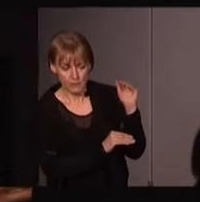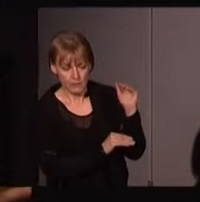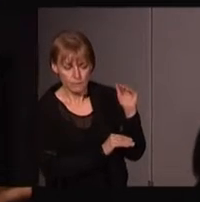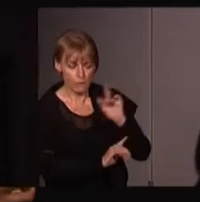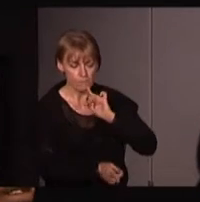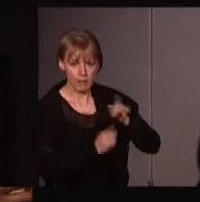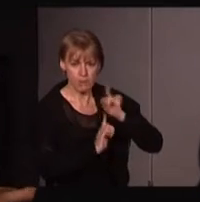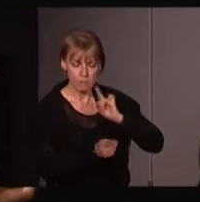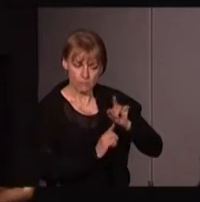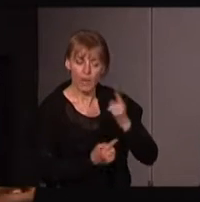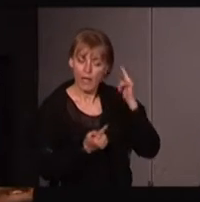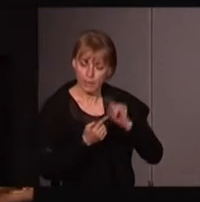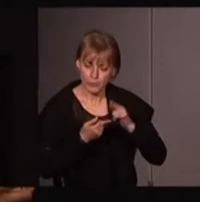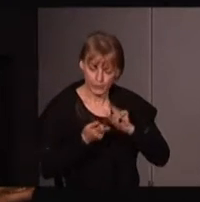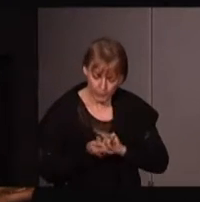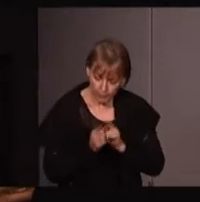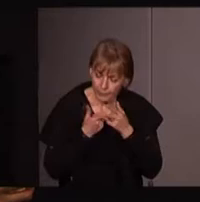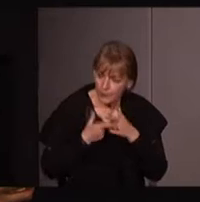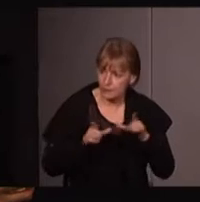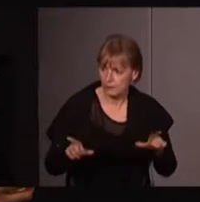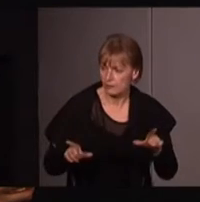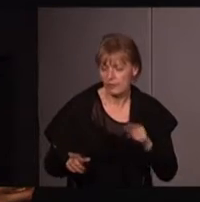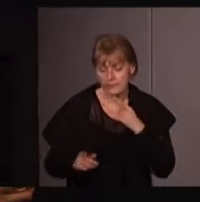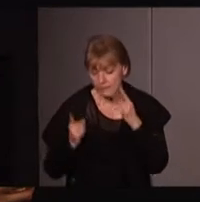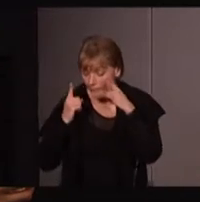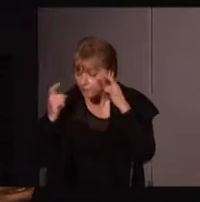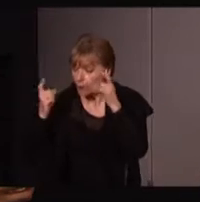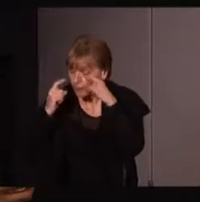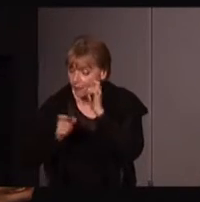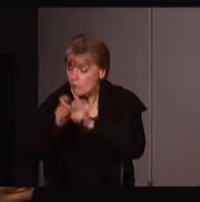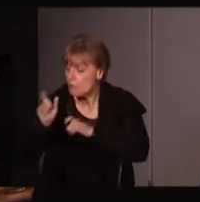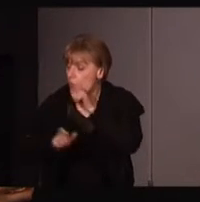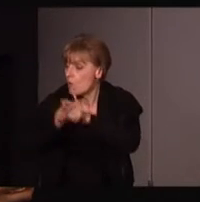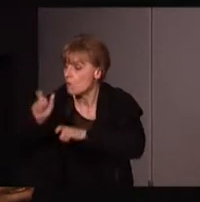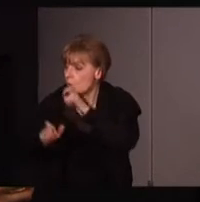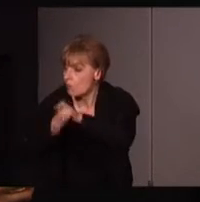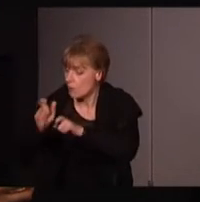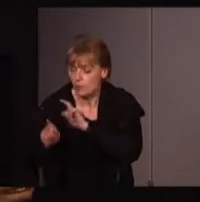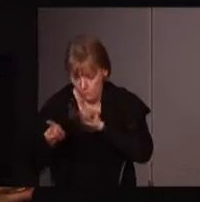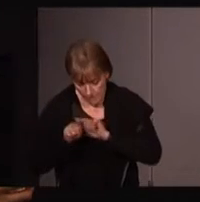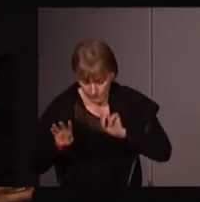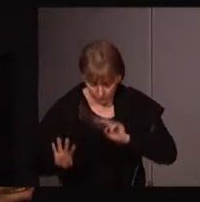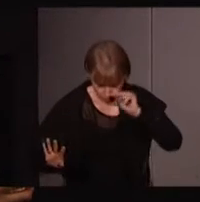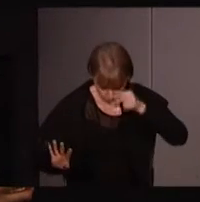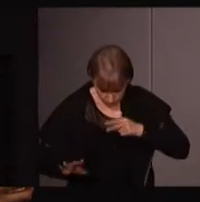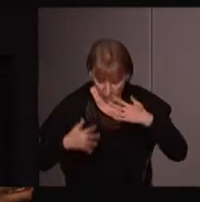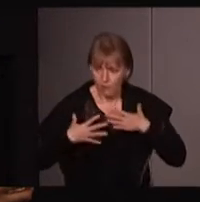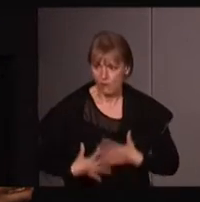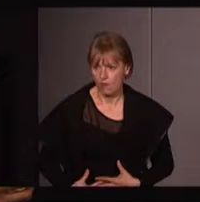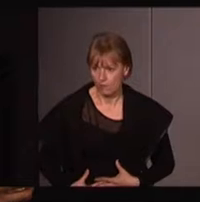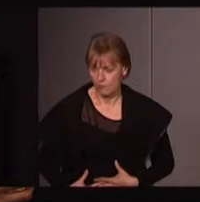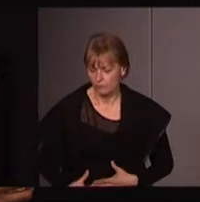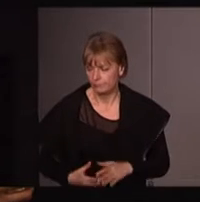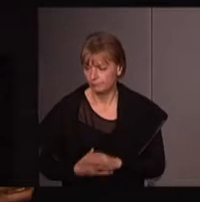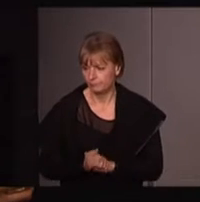Pour un processus d'émancipation, ce ne sera pas que par un certain nombre de théories et de mots, mais qu'il faudra aussi repenser et revenir sur ce